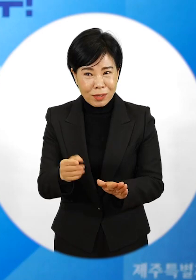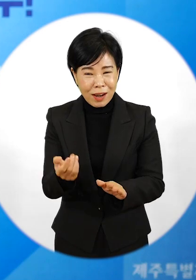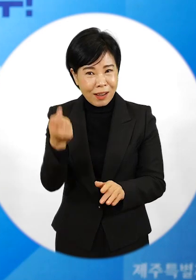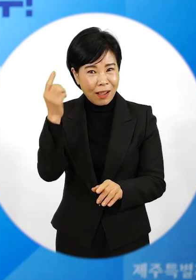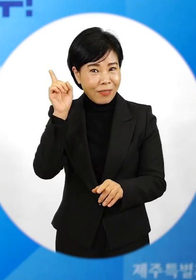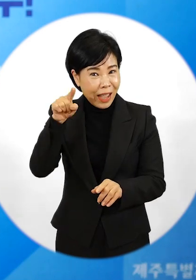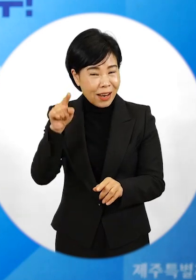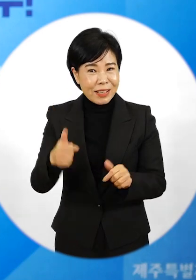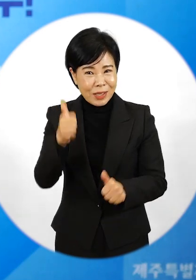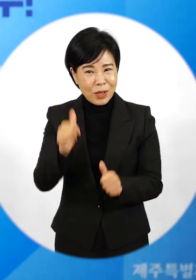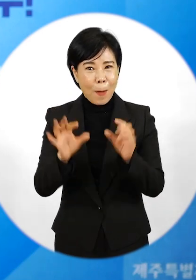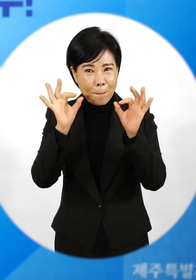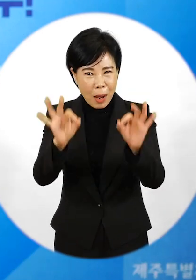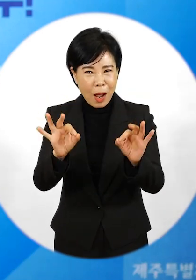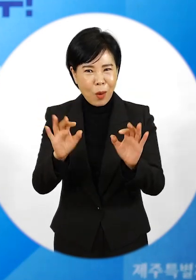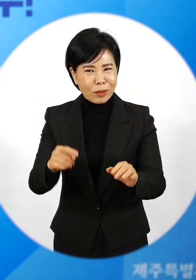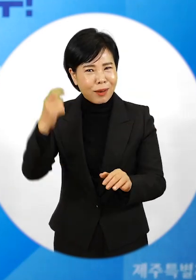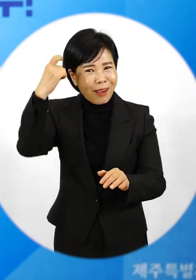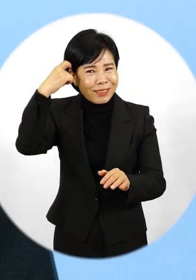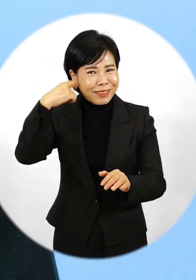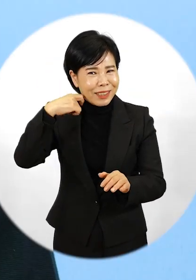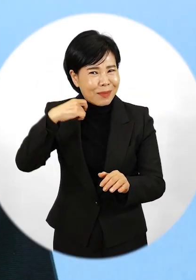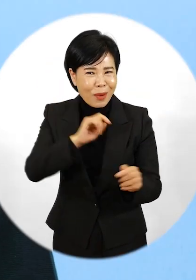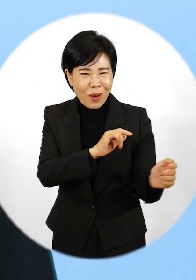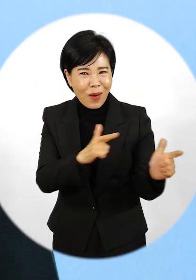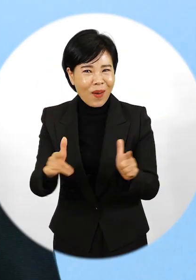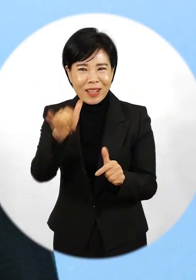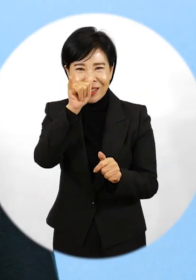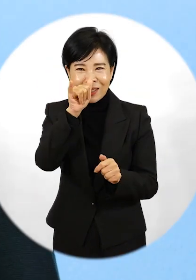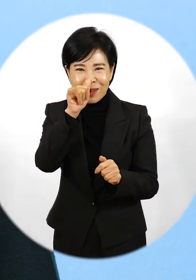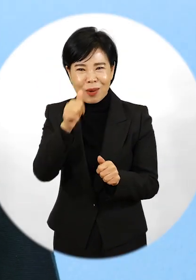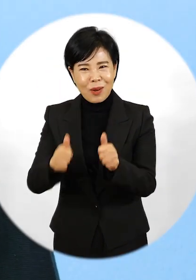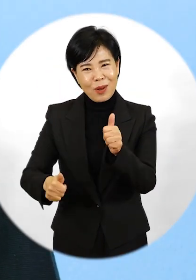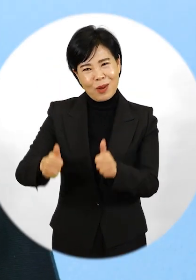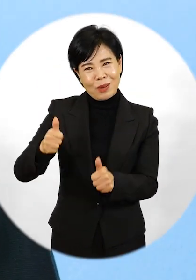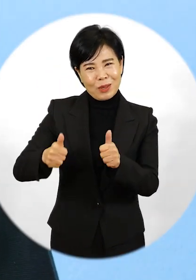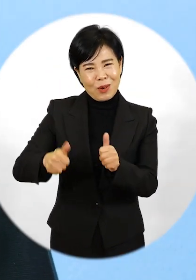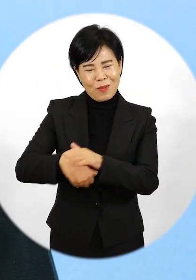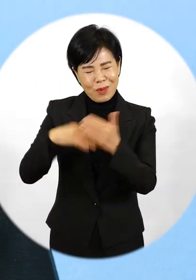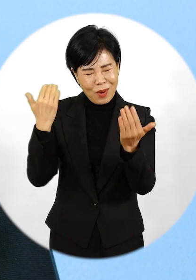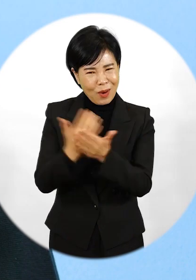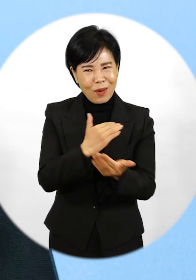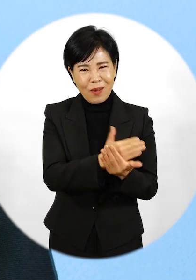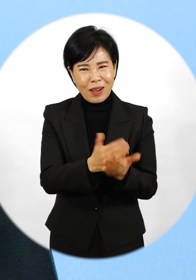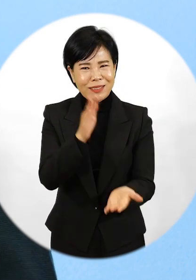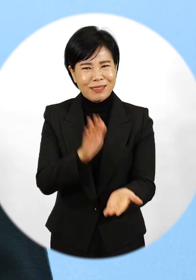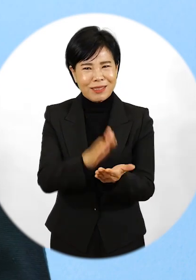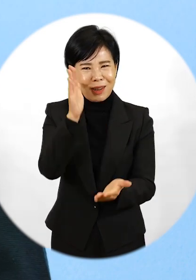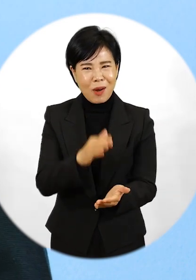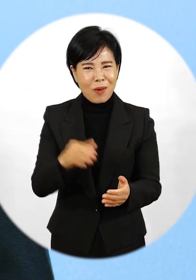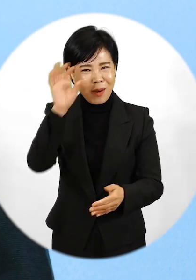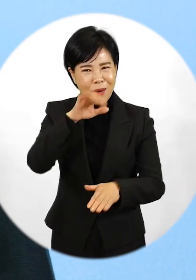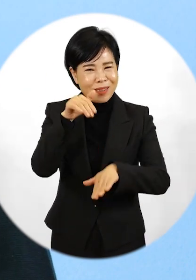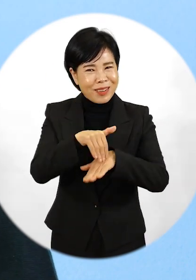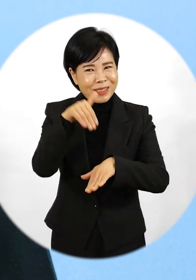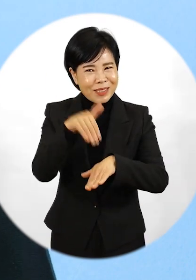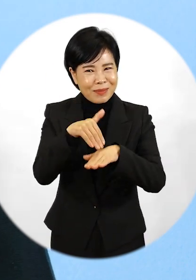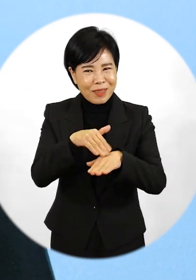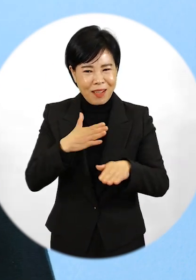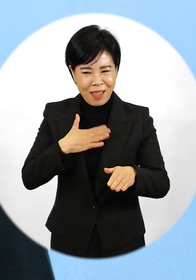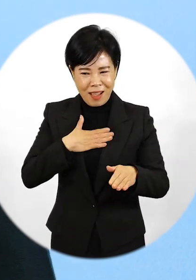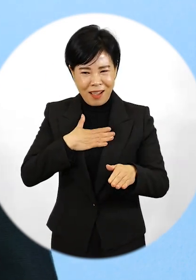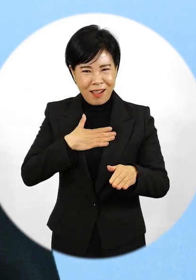만감이 교차하는 순간입니다. 수 없는 고비를 넘으며 열정을 쏟았던 자신을 믿고